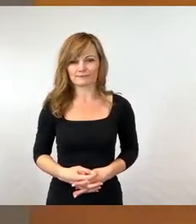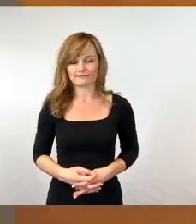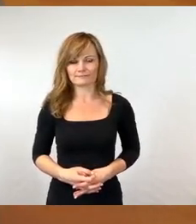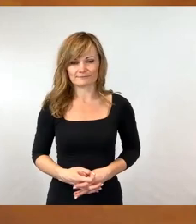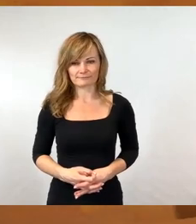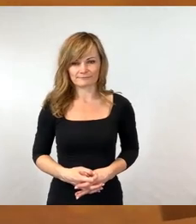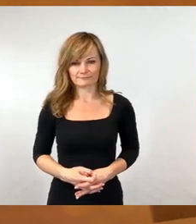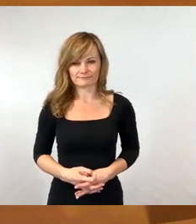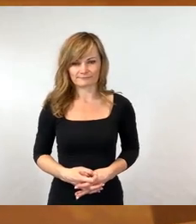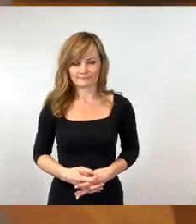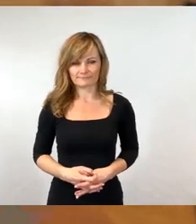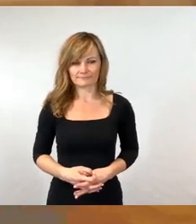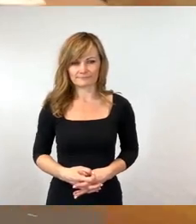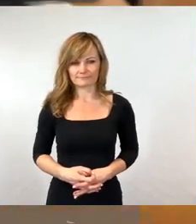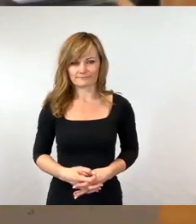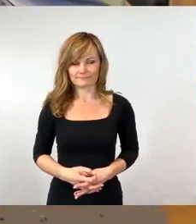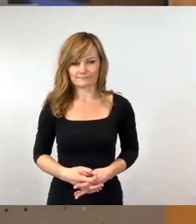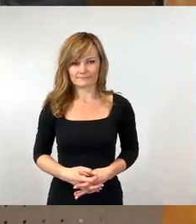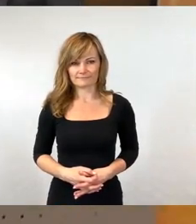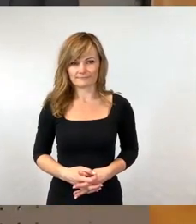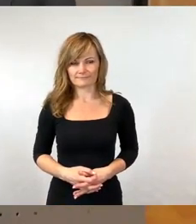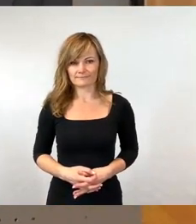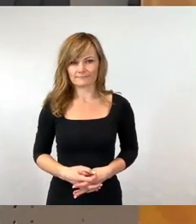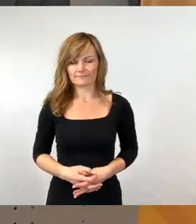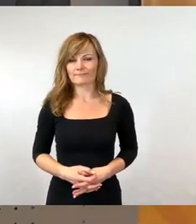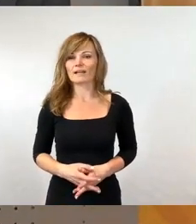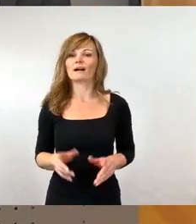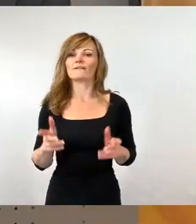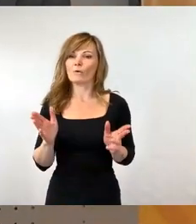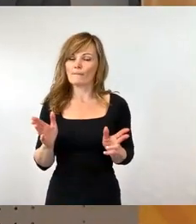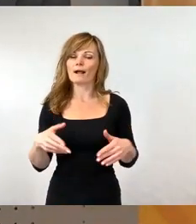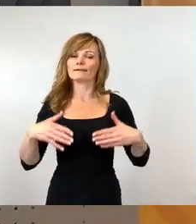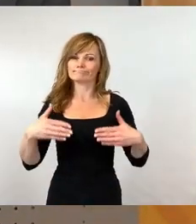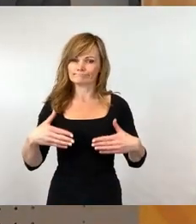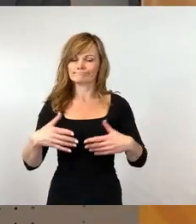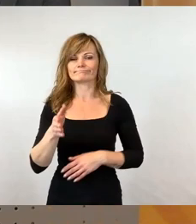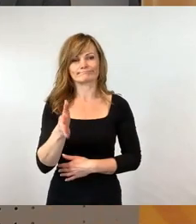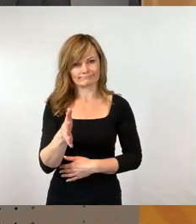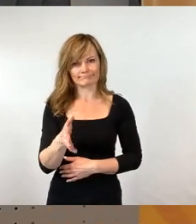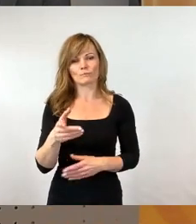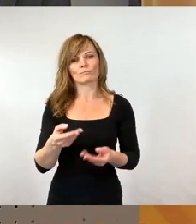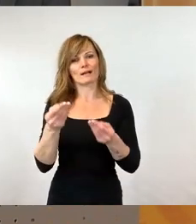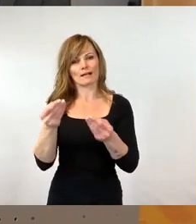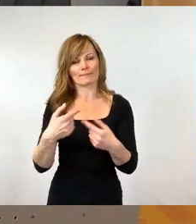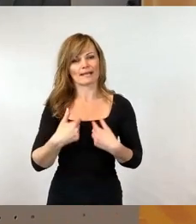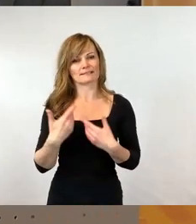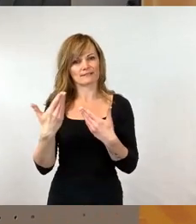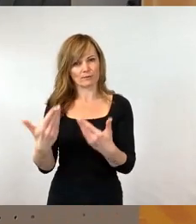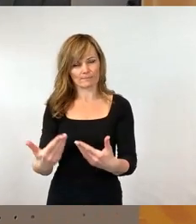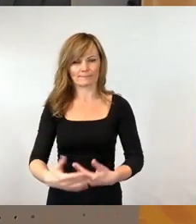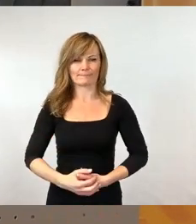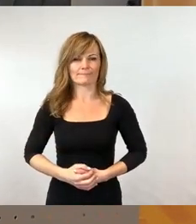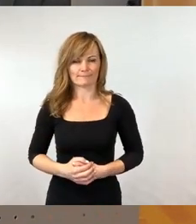Dann besiedeln wir diesen Aktformat mit dem Händeschalb, mit der Übergabe der Karte herzlichen Karten in uns umkreisen.